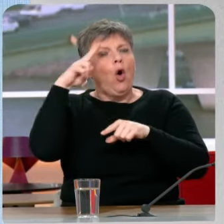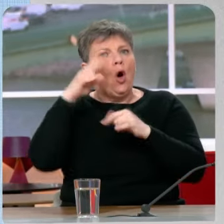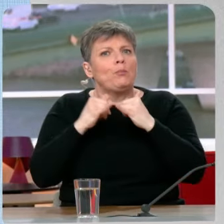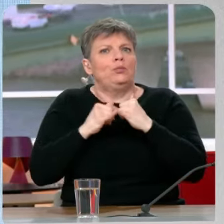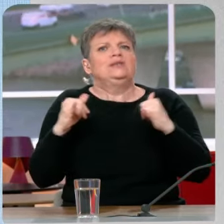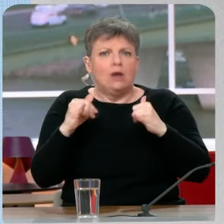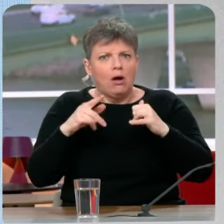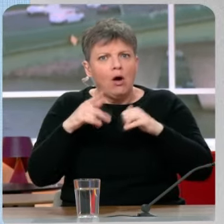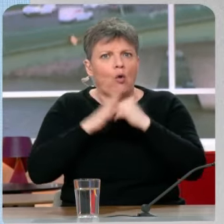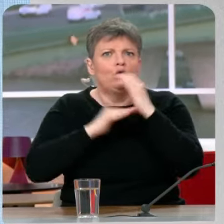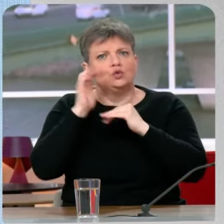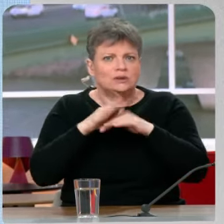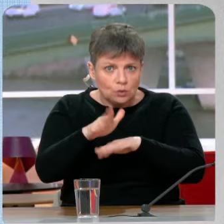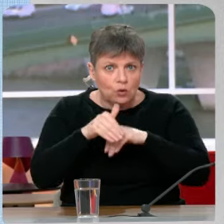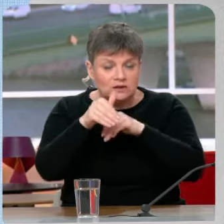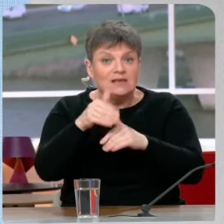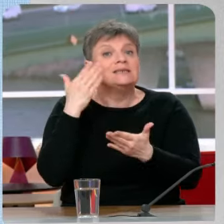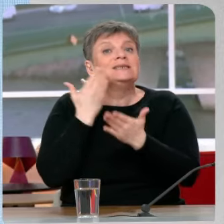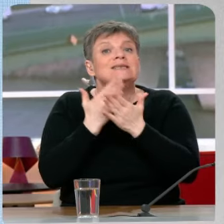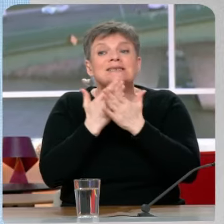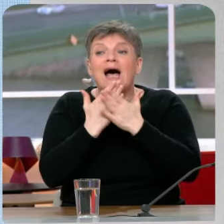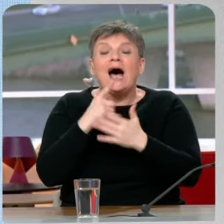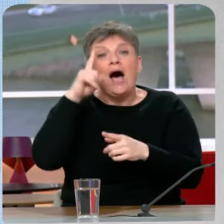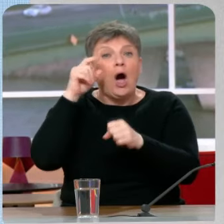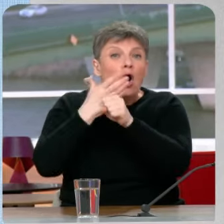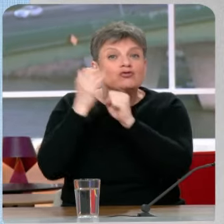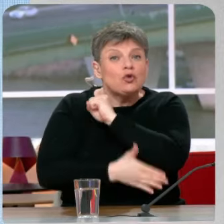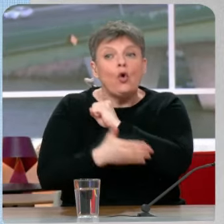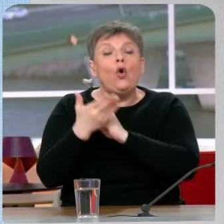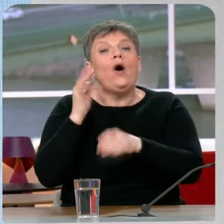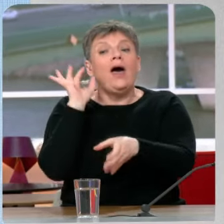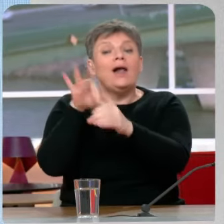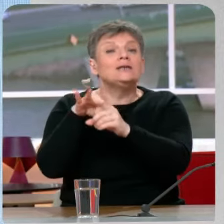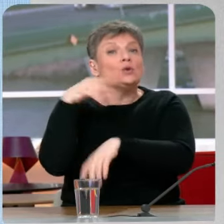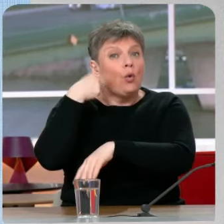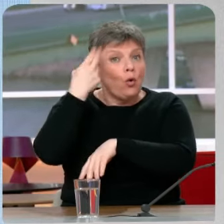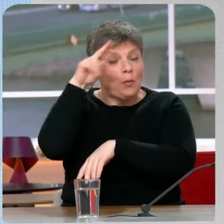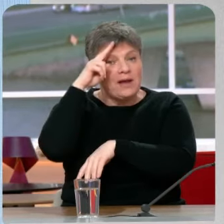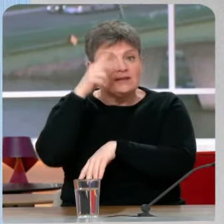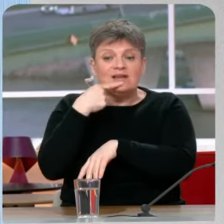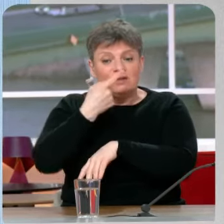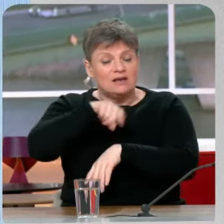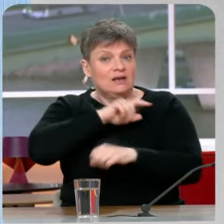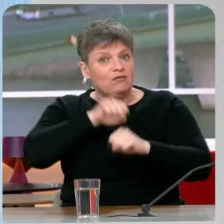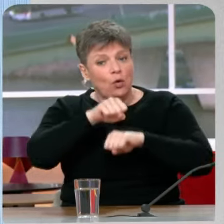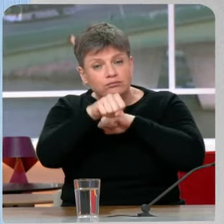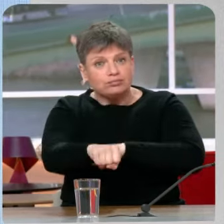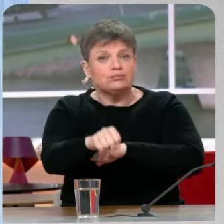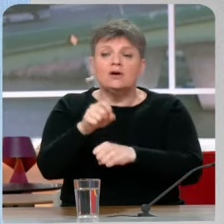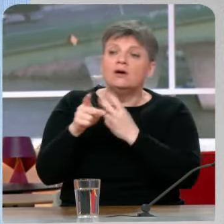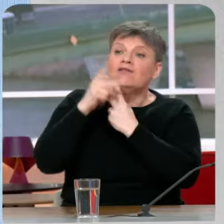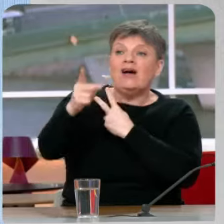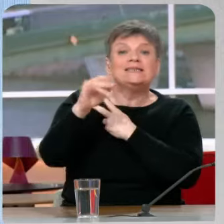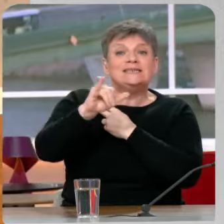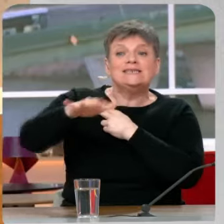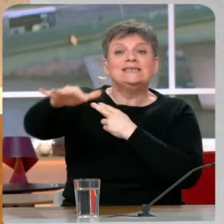'enjeu, comme je le disais à l'instant, des élections européennes. C'est ça l'enjeu des élections européennes. Soit on construit face aux Chinois, dans certains domaines, face aux Russes,